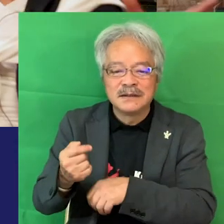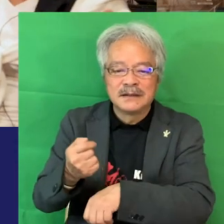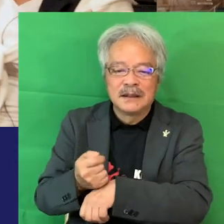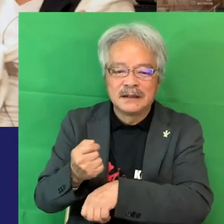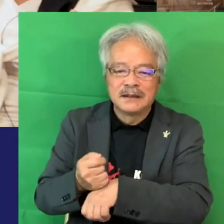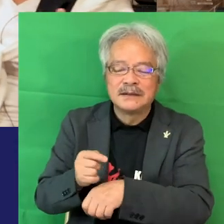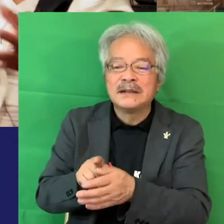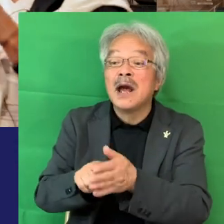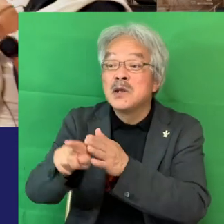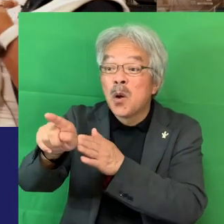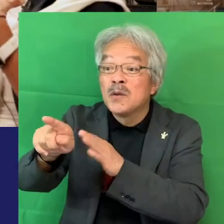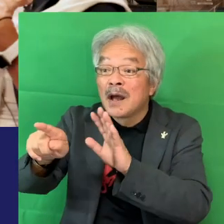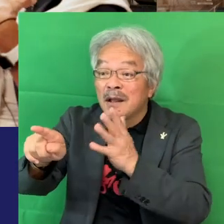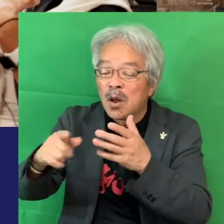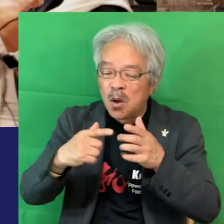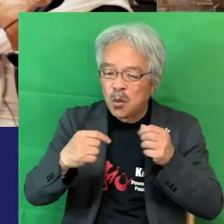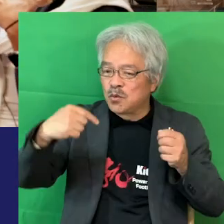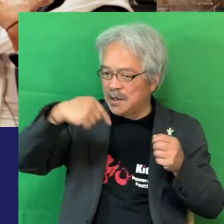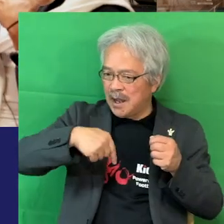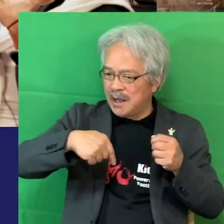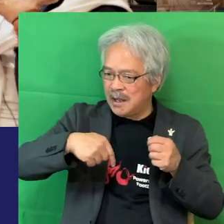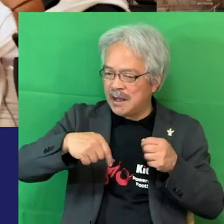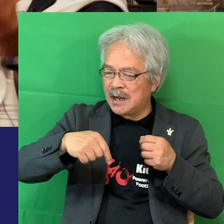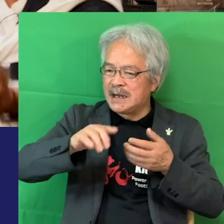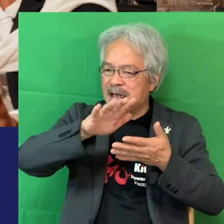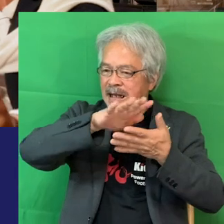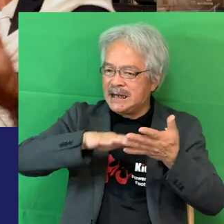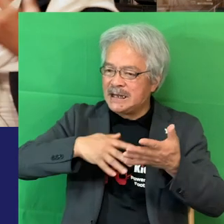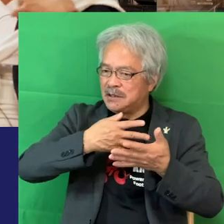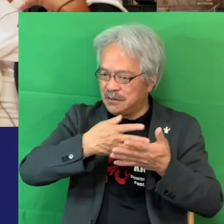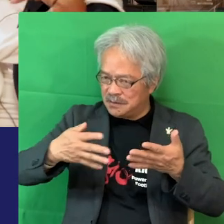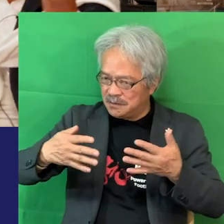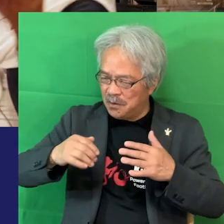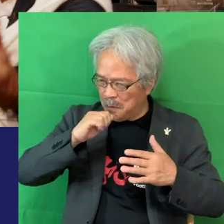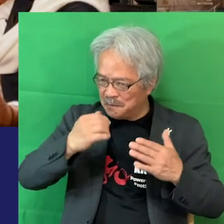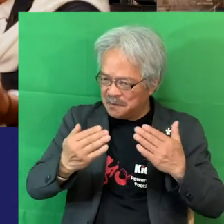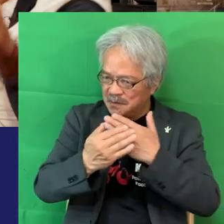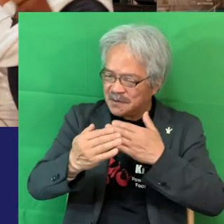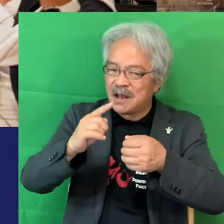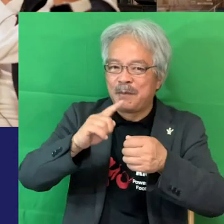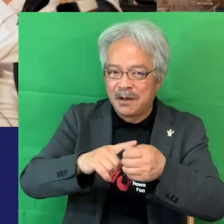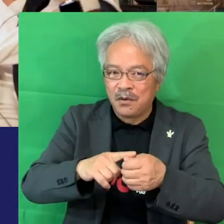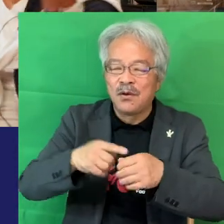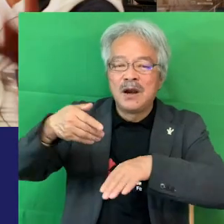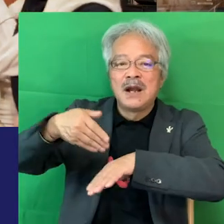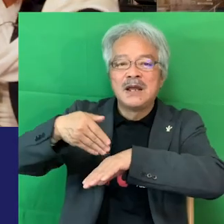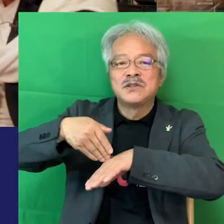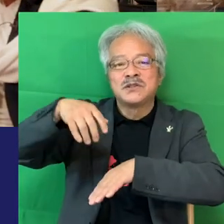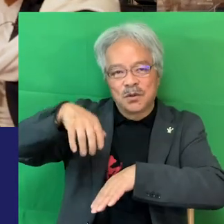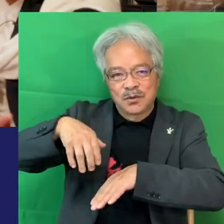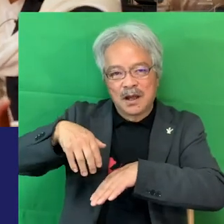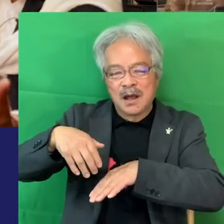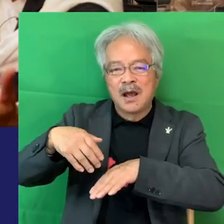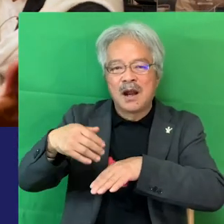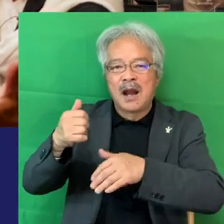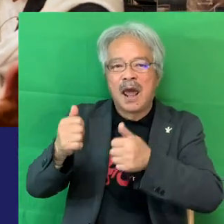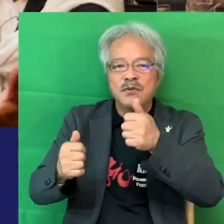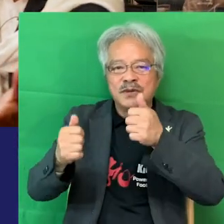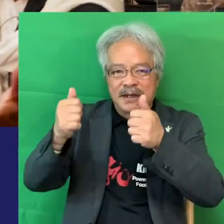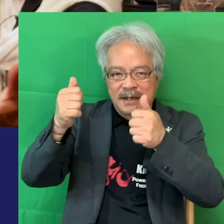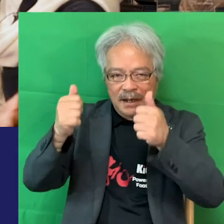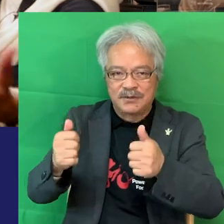内リーグを充実させるためにサッカー協会の持ってる例えばグランドだったりとか練習場だったりとかレフリーとかだったりとかを